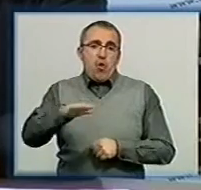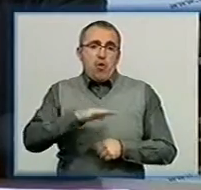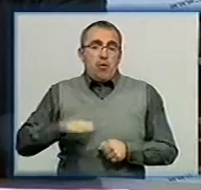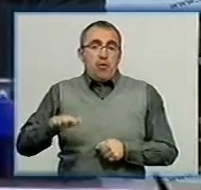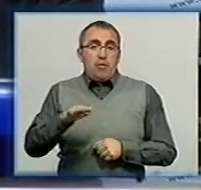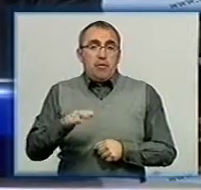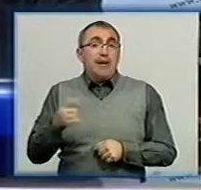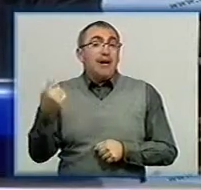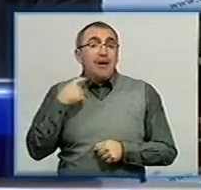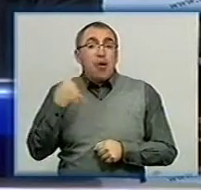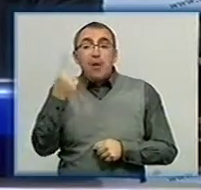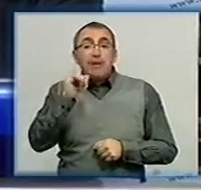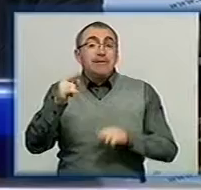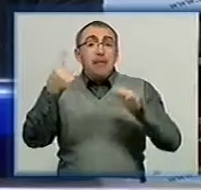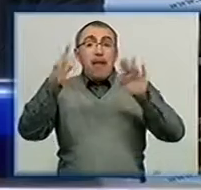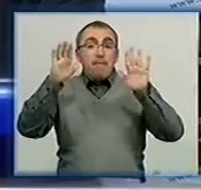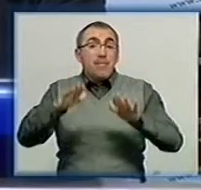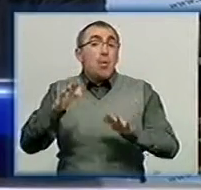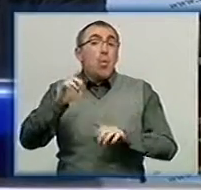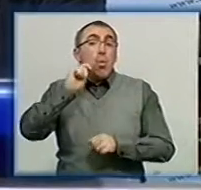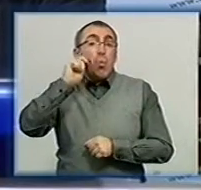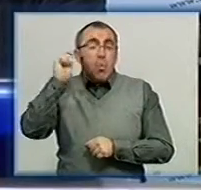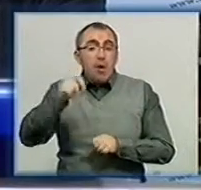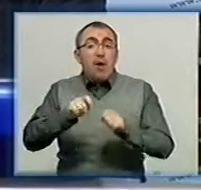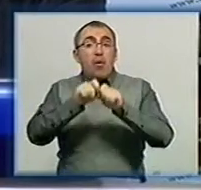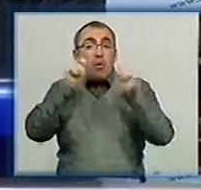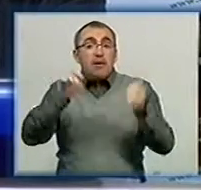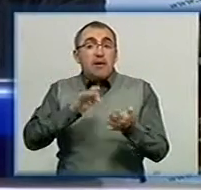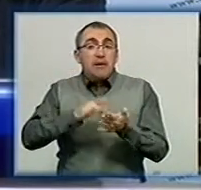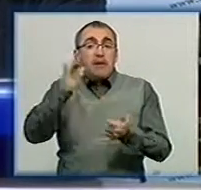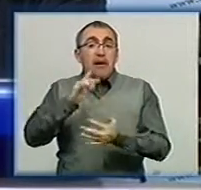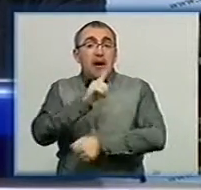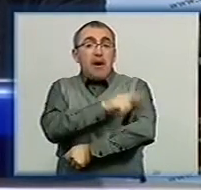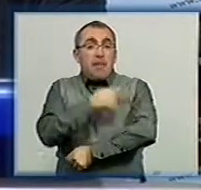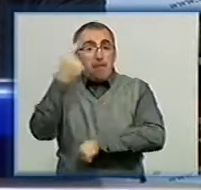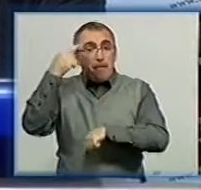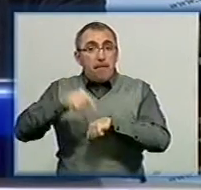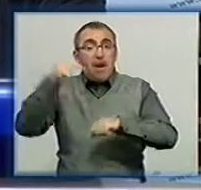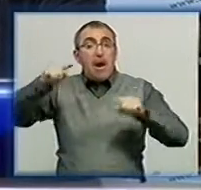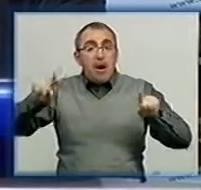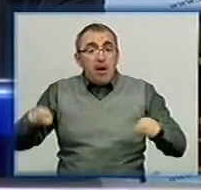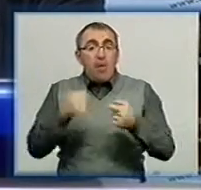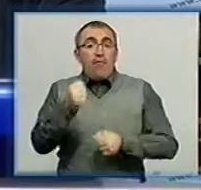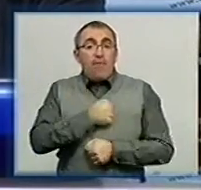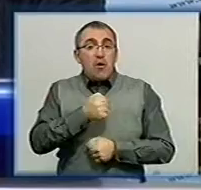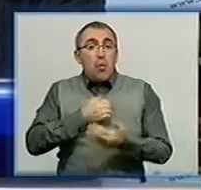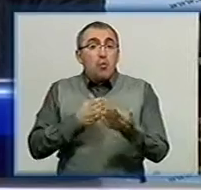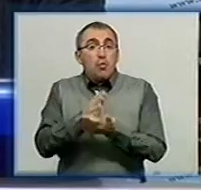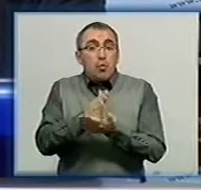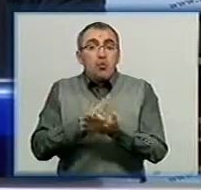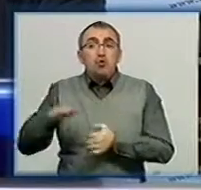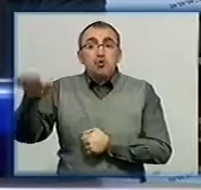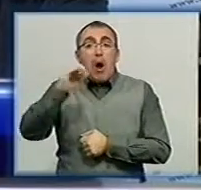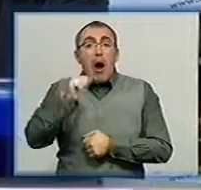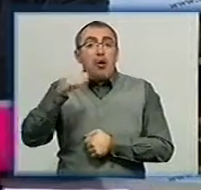Кіровоград одним із перших міст в Україні відкрив Центр медико-психологічної реабілітації військовослужбовців з зони